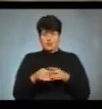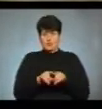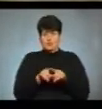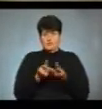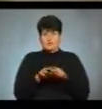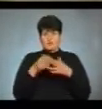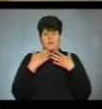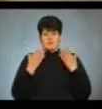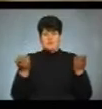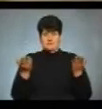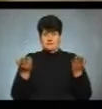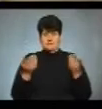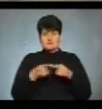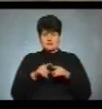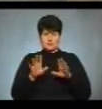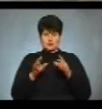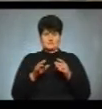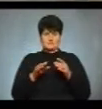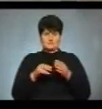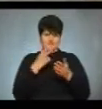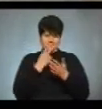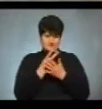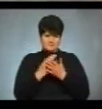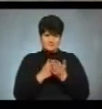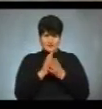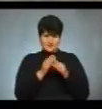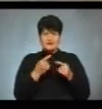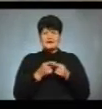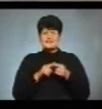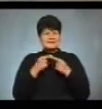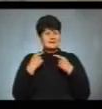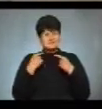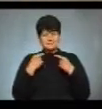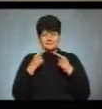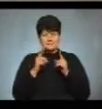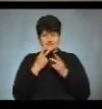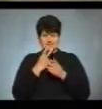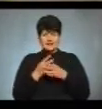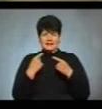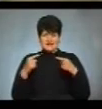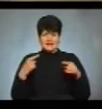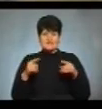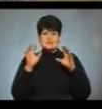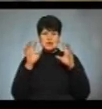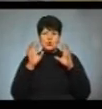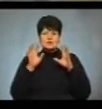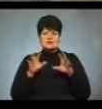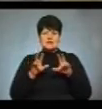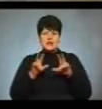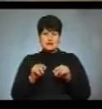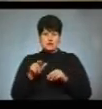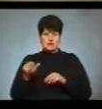Це стосовно публічної політики. Тут також досить велика різниця, бо це гарантія, конституційні гарантії людей.